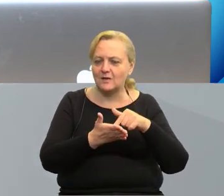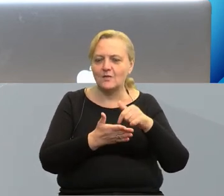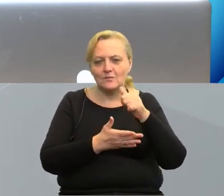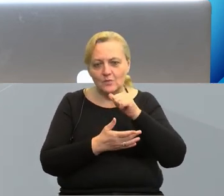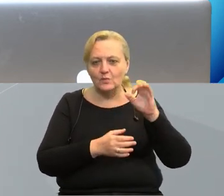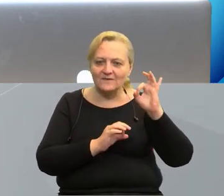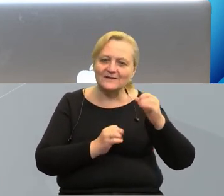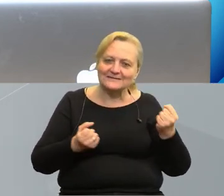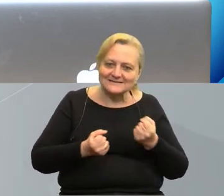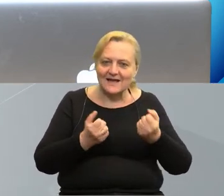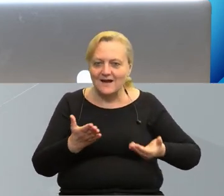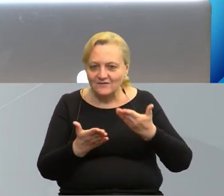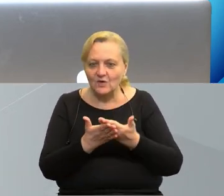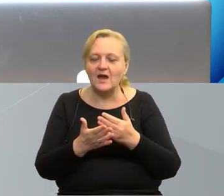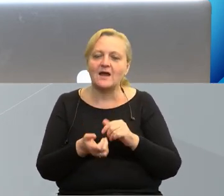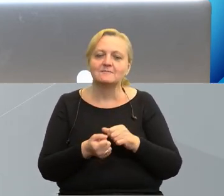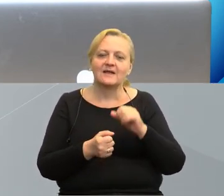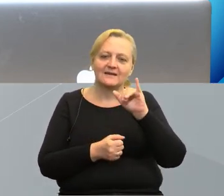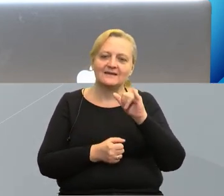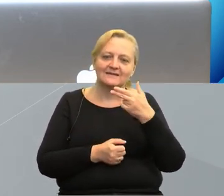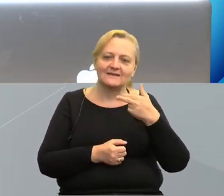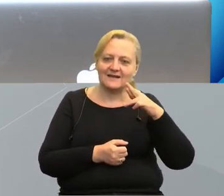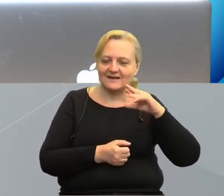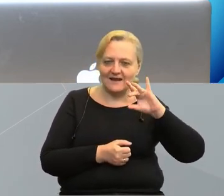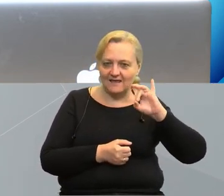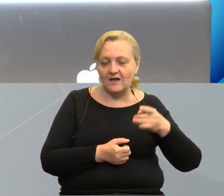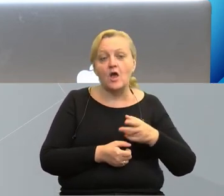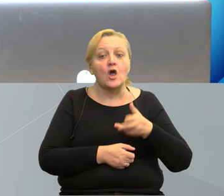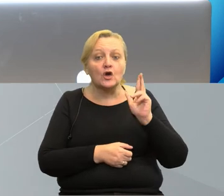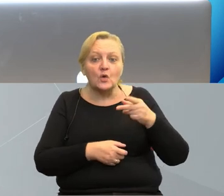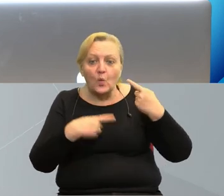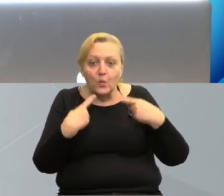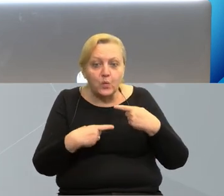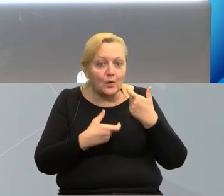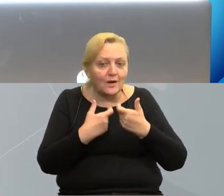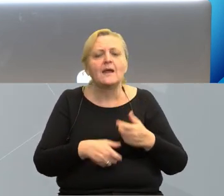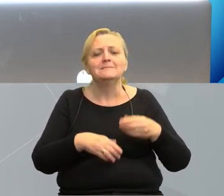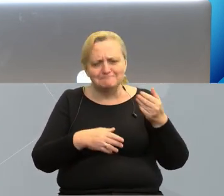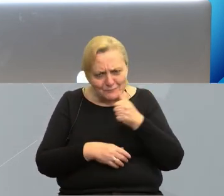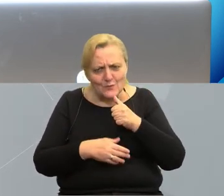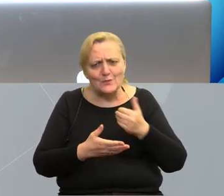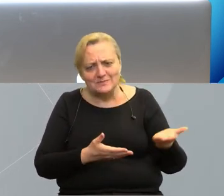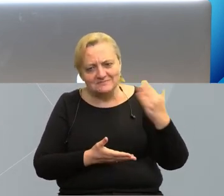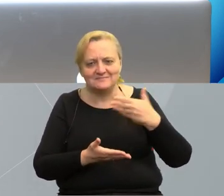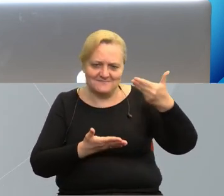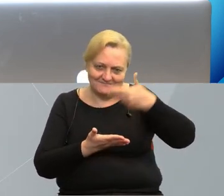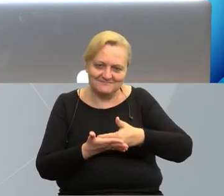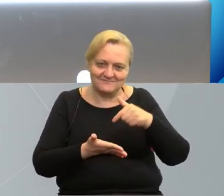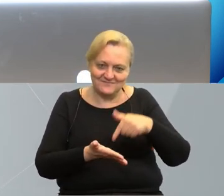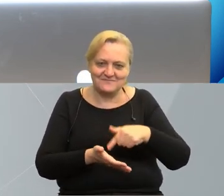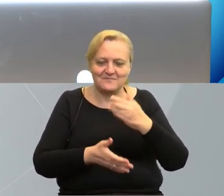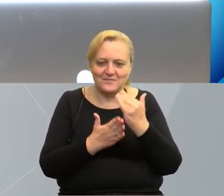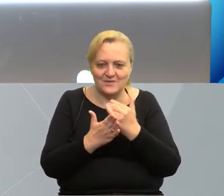próbowali swoich sił w Interregu, jak i tych, którzy jeszcze nie mieli do czynienia z naszymi programami.